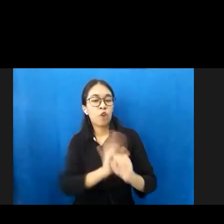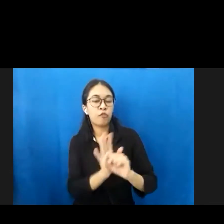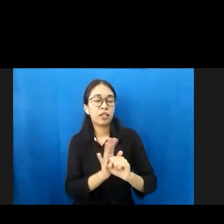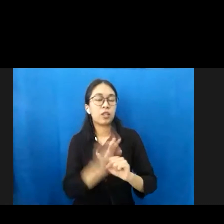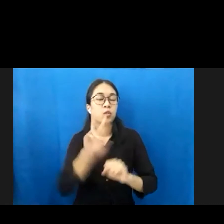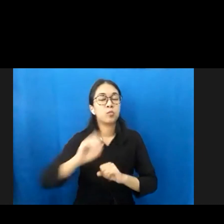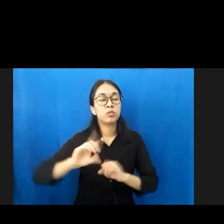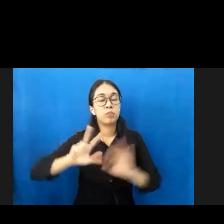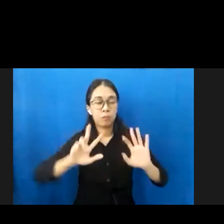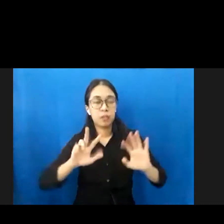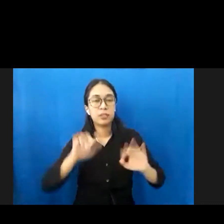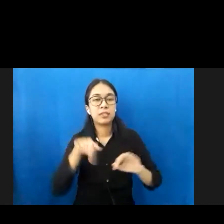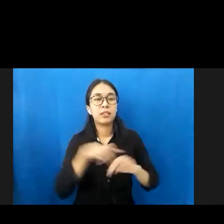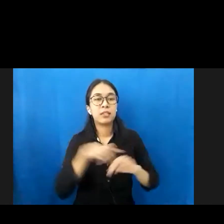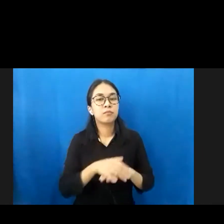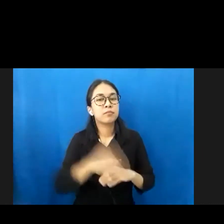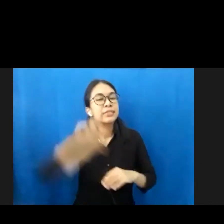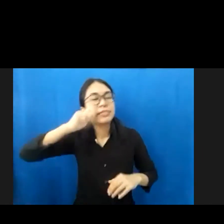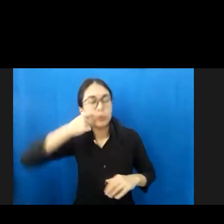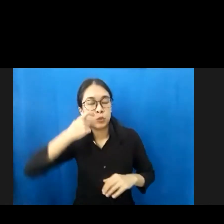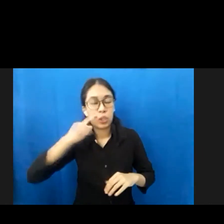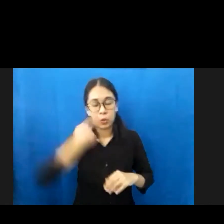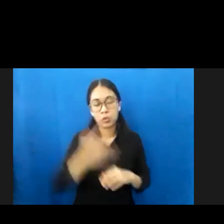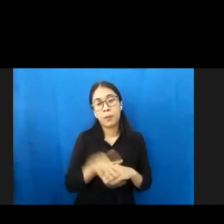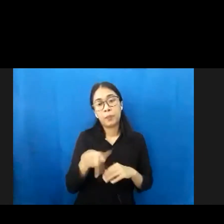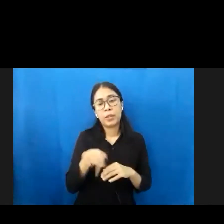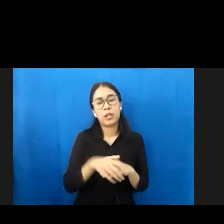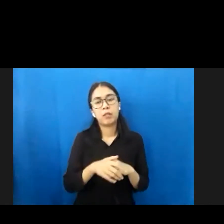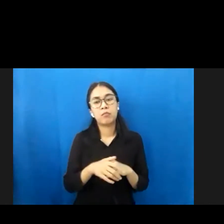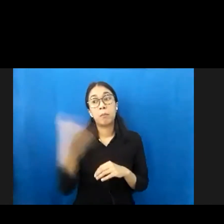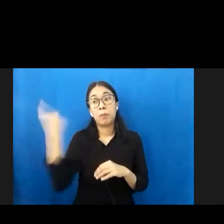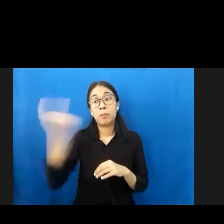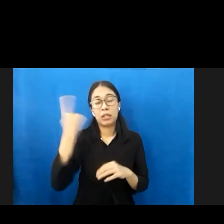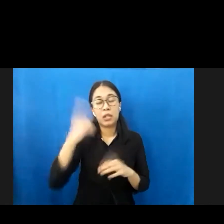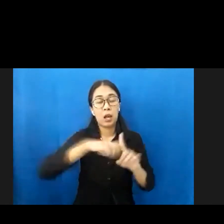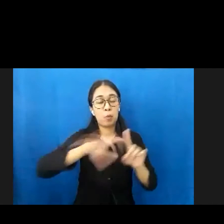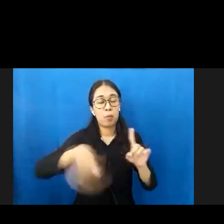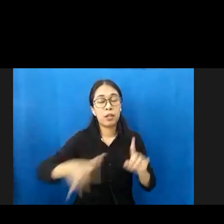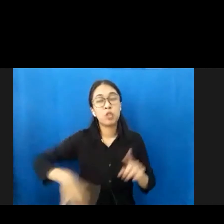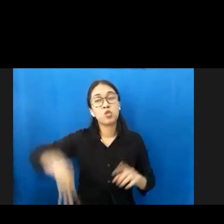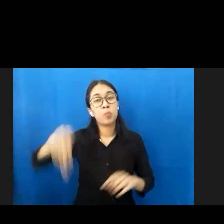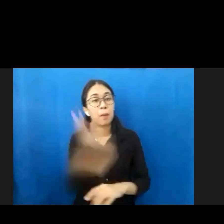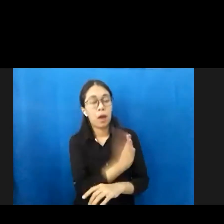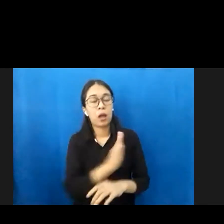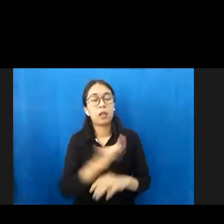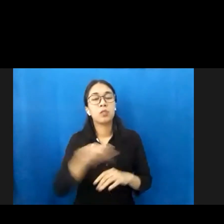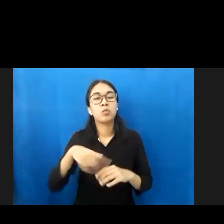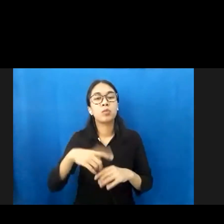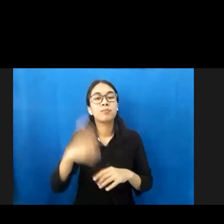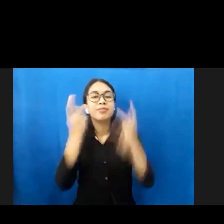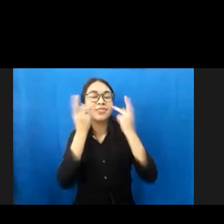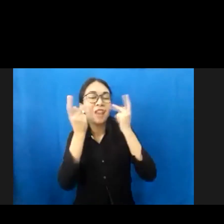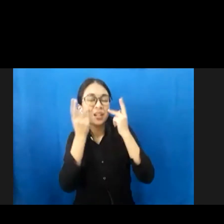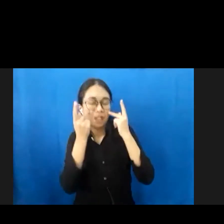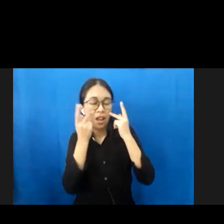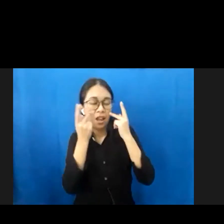serius di level lokal. Dengan segala upaya, pemerintah Kabupaten Sumba Barat yang telah berjuang keras untuk menjaga wilayah Kabupaten Sumba